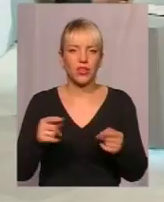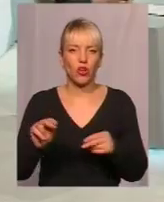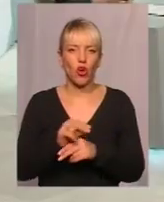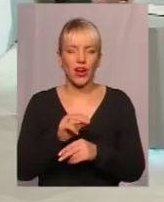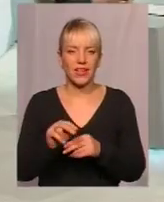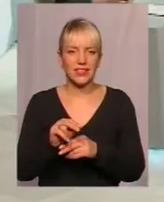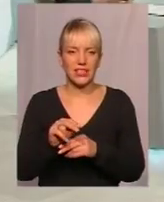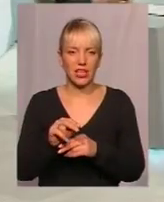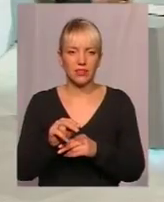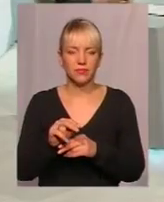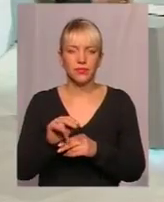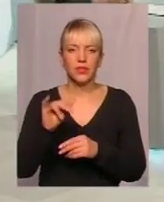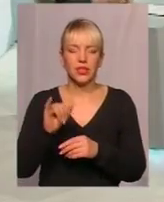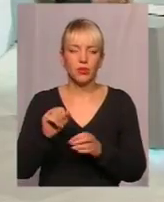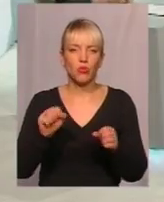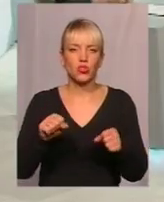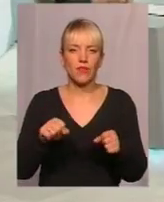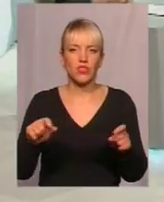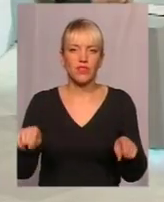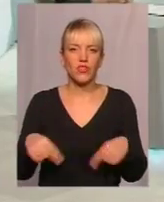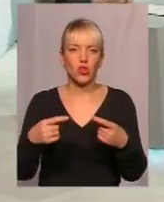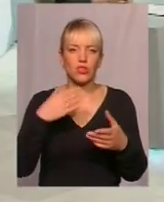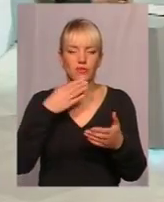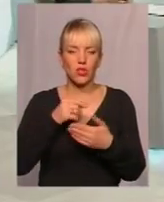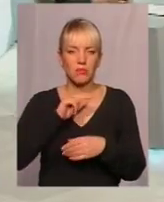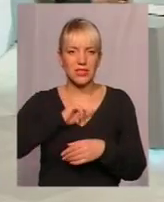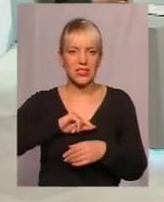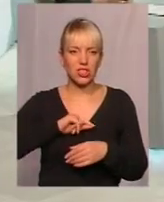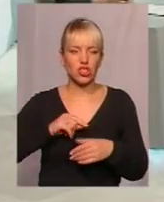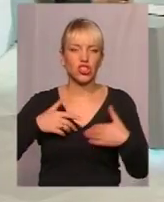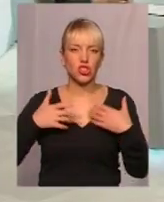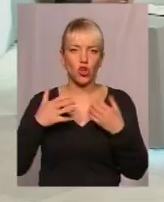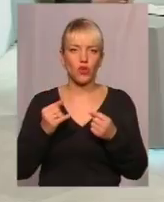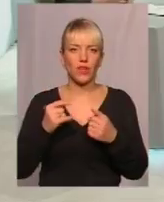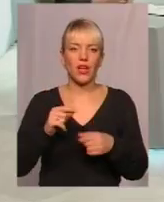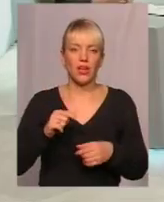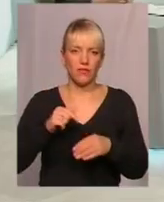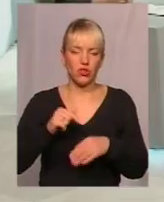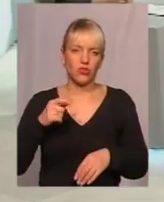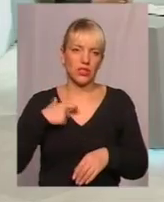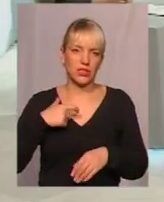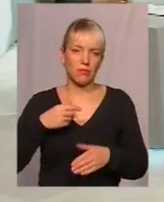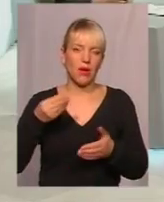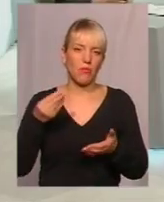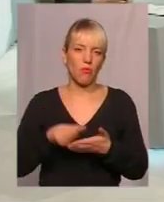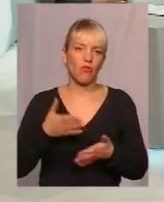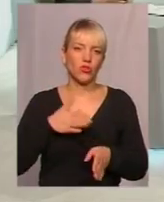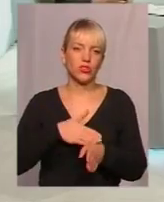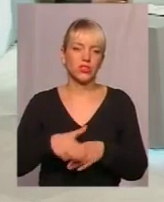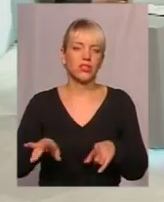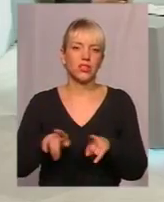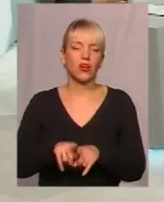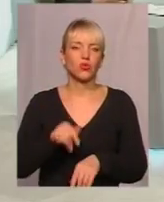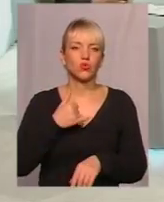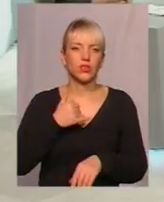методи лікування і можливості відновлювати своє психічне здоров'я і відчувати себе достатньо повноцінно. Також у нас буде